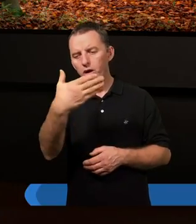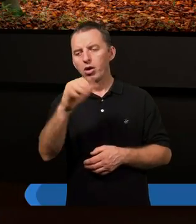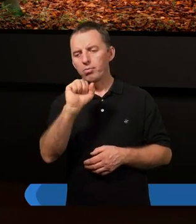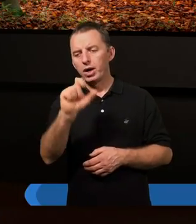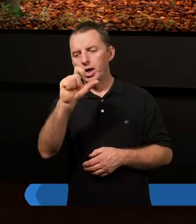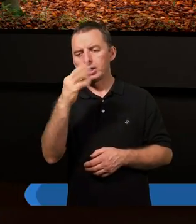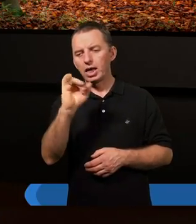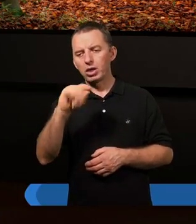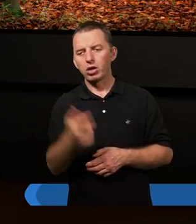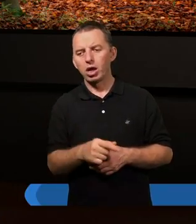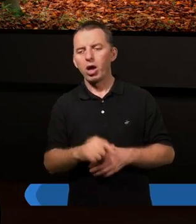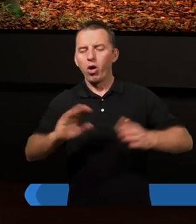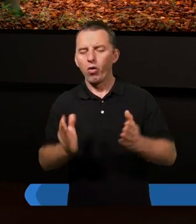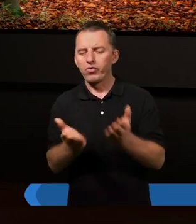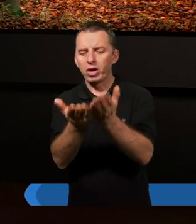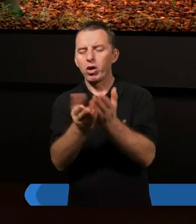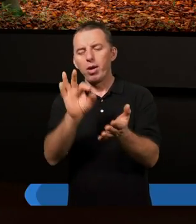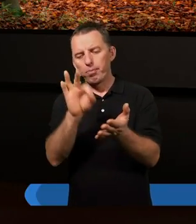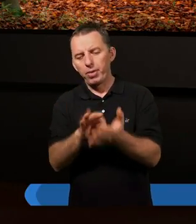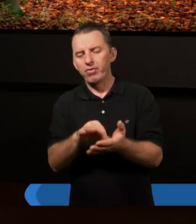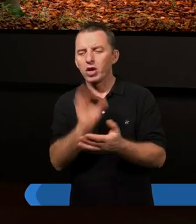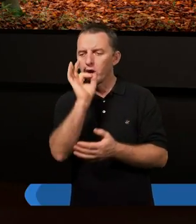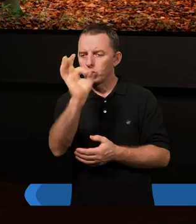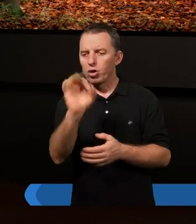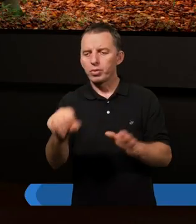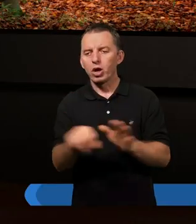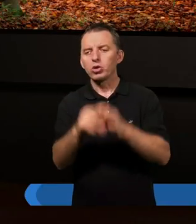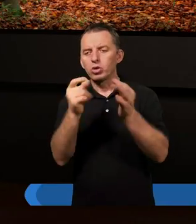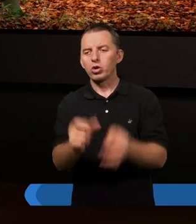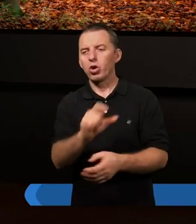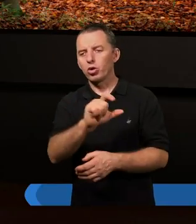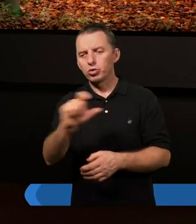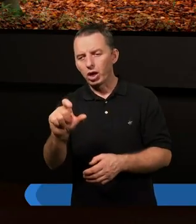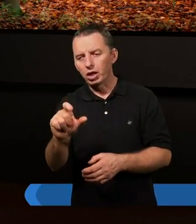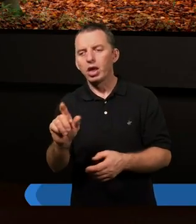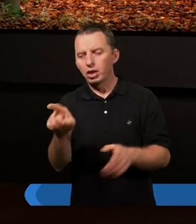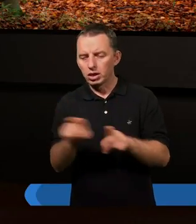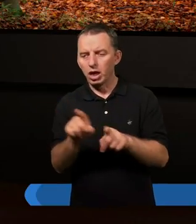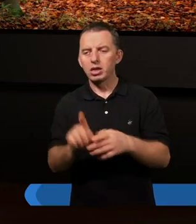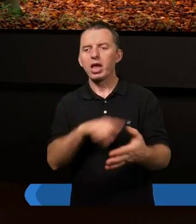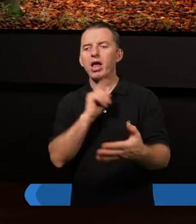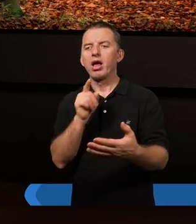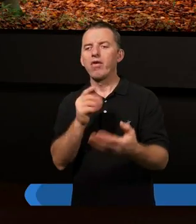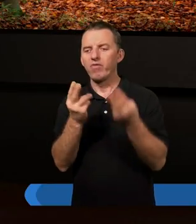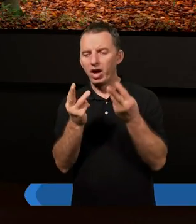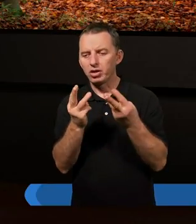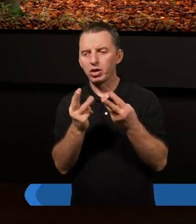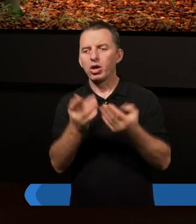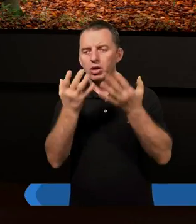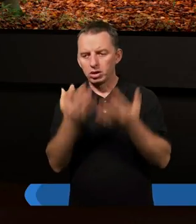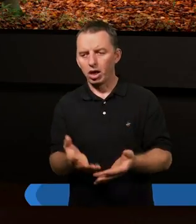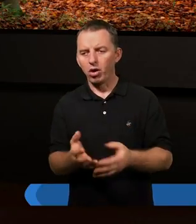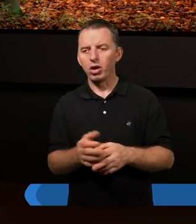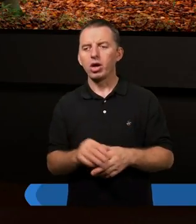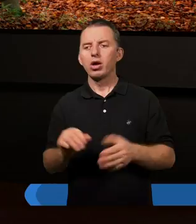ofiarowały pewne dobra doczesne, także, bo to też jest ważne, no i chciał to zanieść